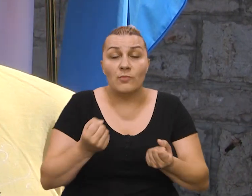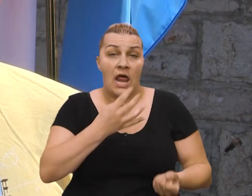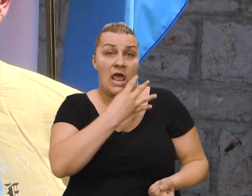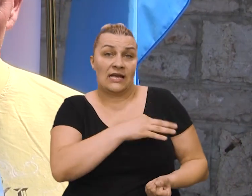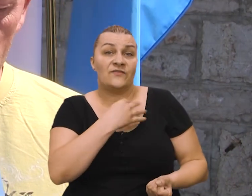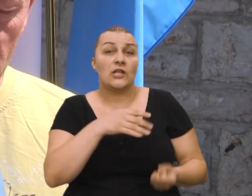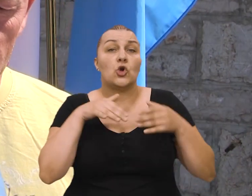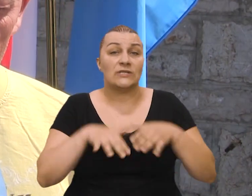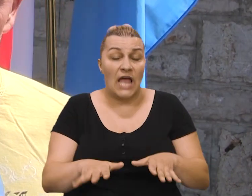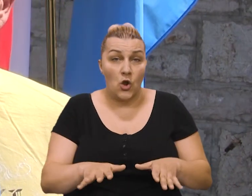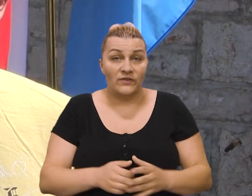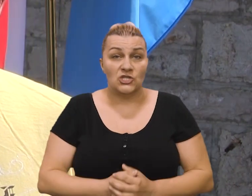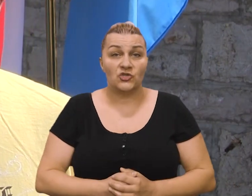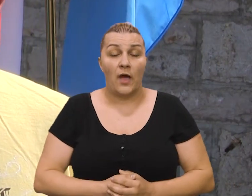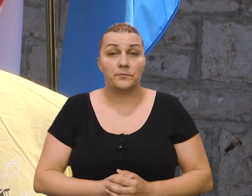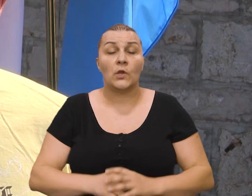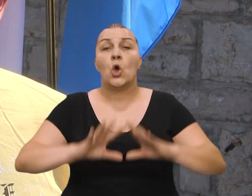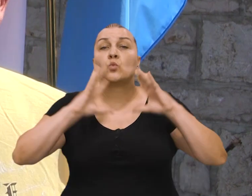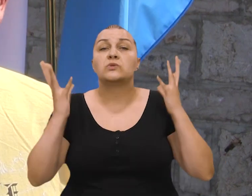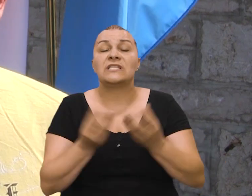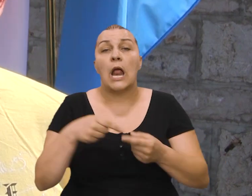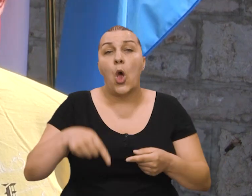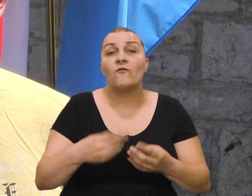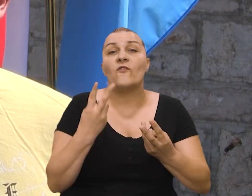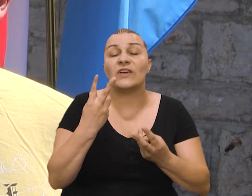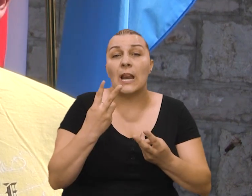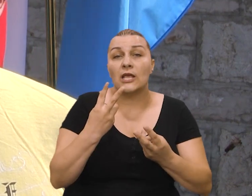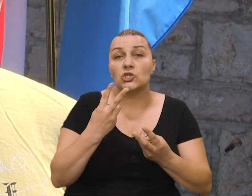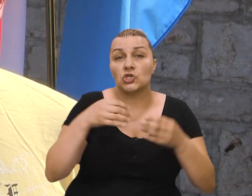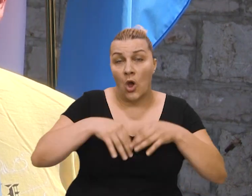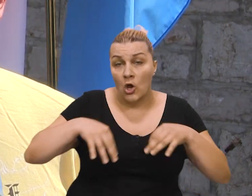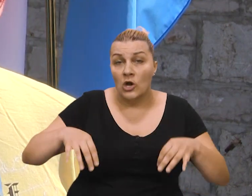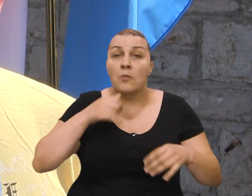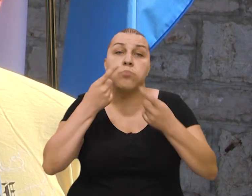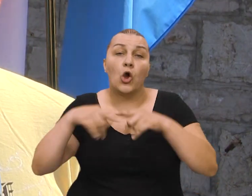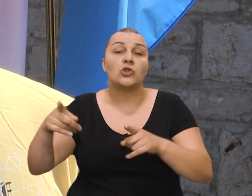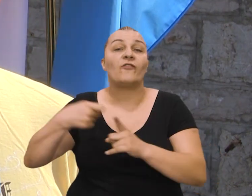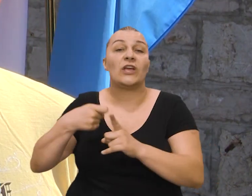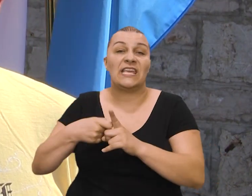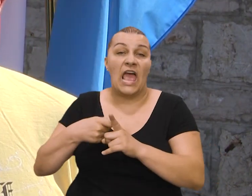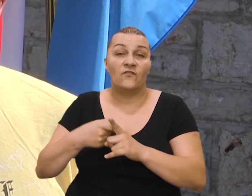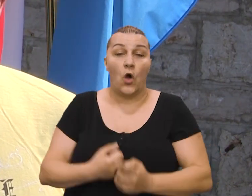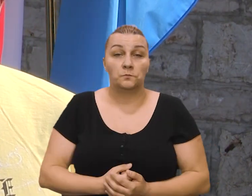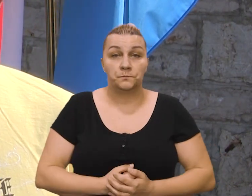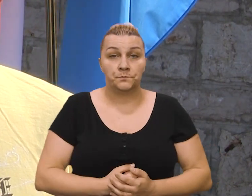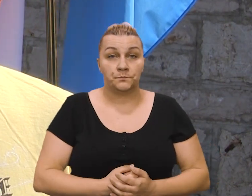znači, Hrvatskog stanovništva u cijelu uličkoj kotrne, osobito stanovnika Kijeva.